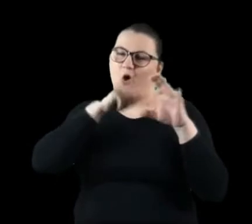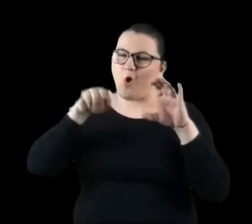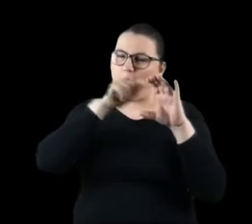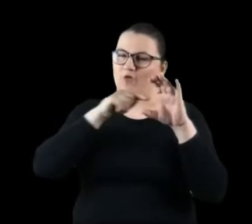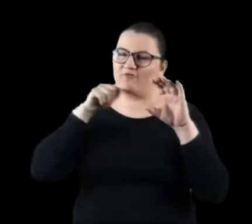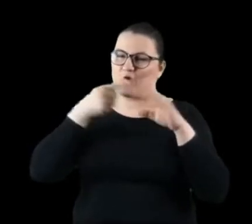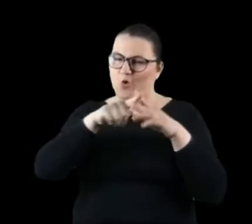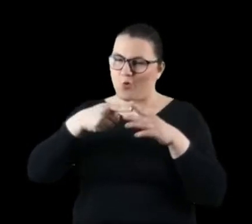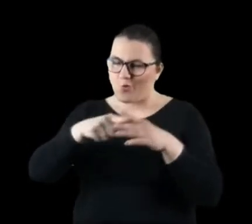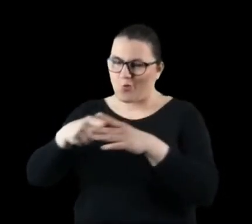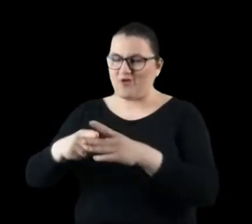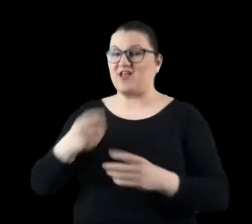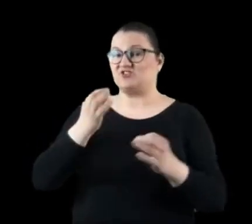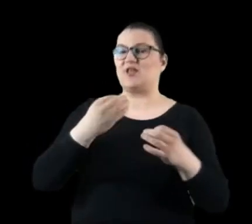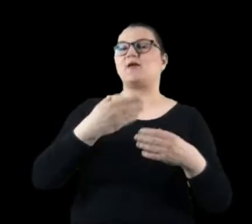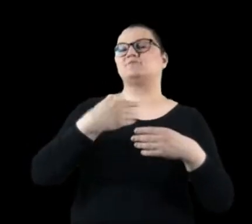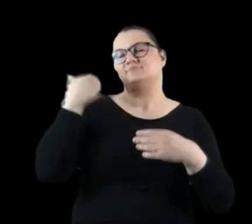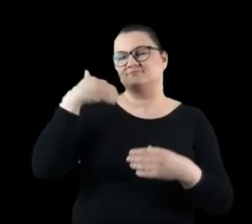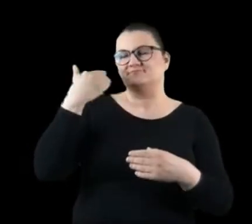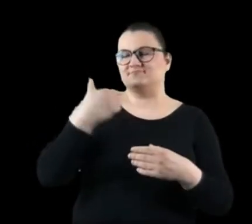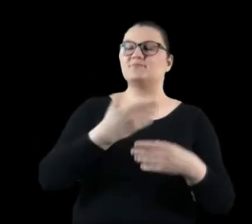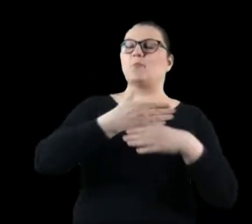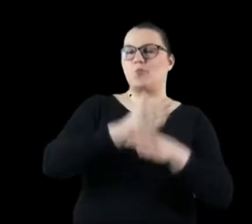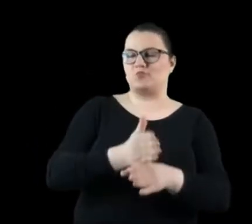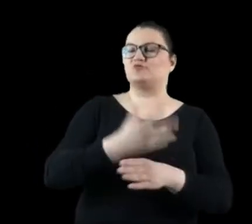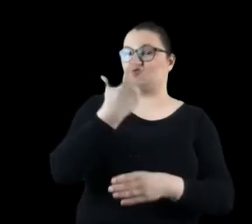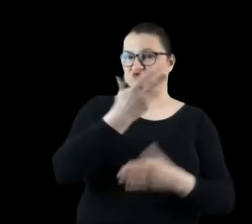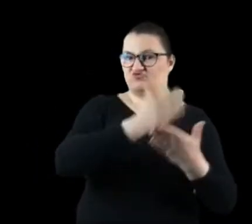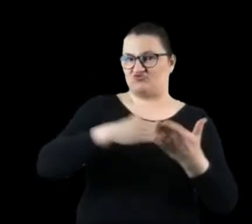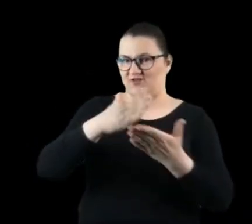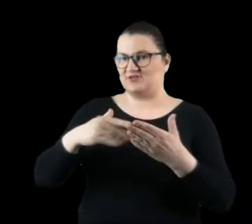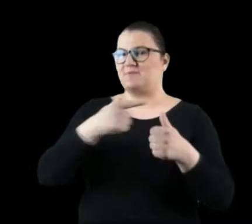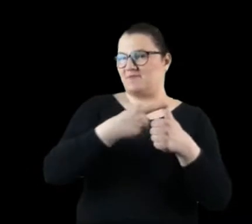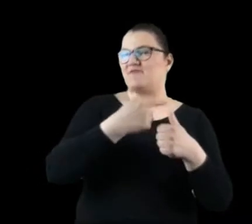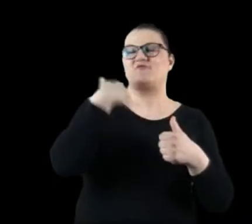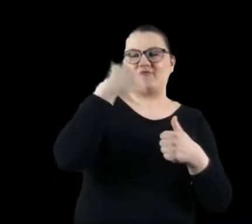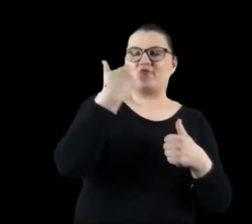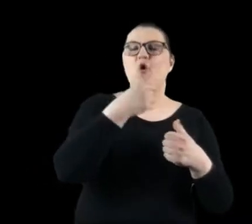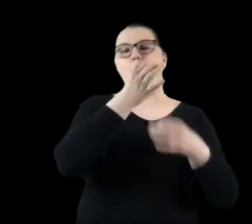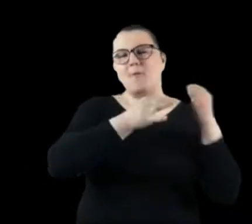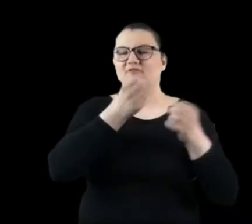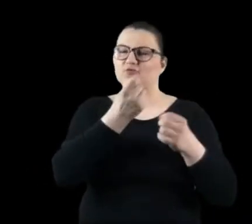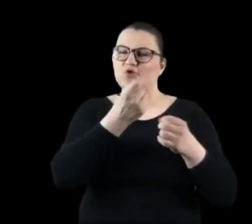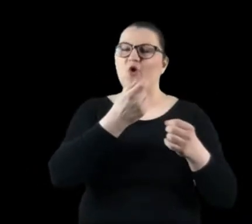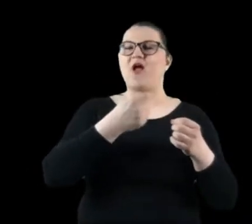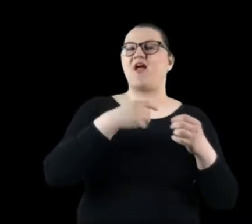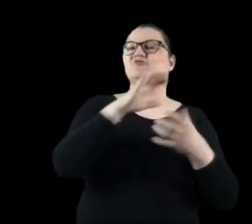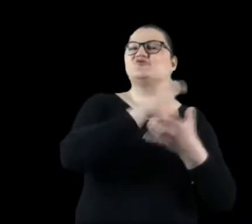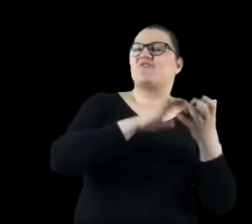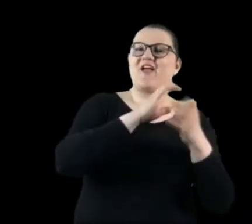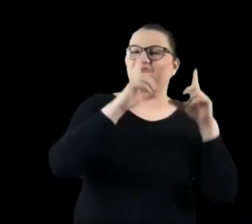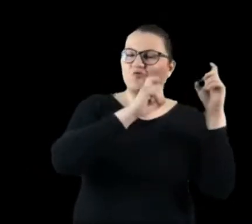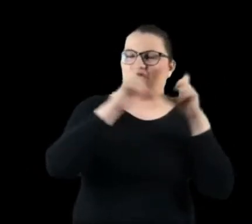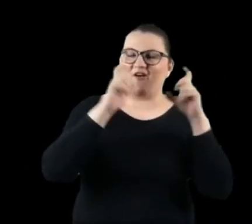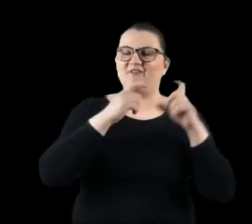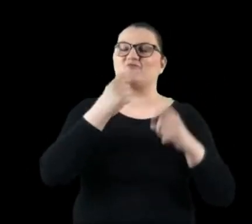trzy części, w pierwszym wprowadzę Państwa świat fotografii otworkowej, opowiem trochę o historii, jak działa kamera